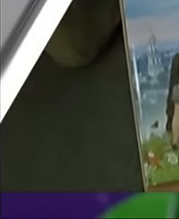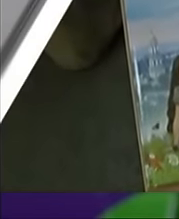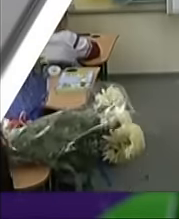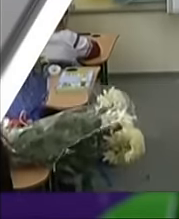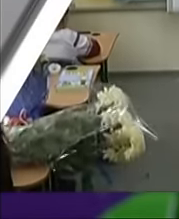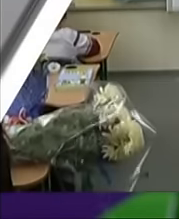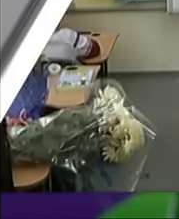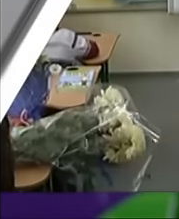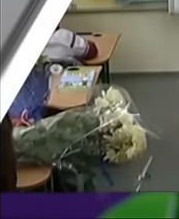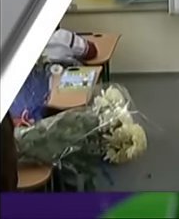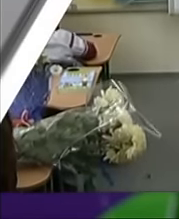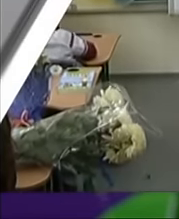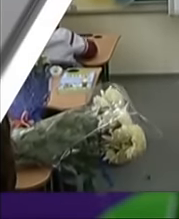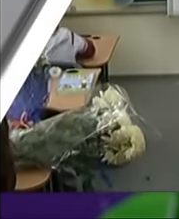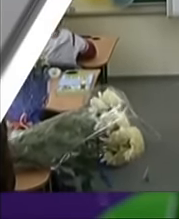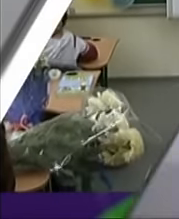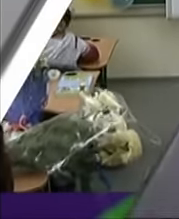оновлена школа номер 140.